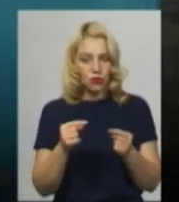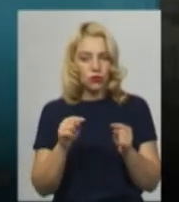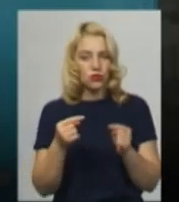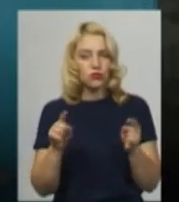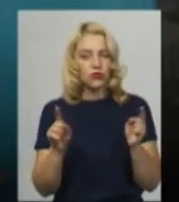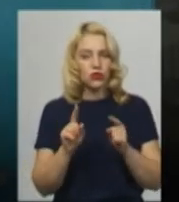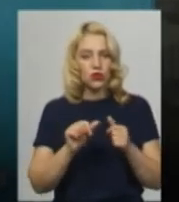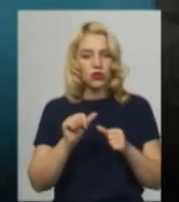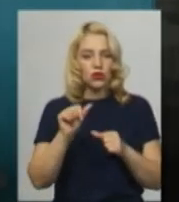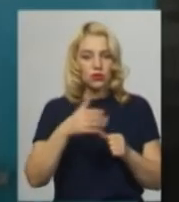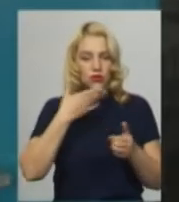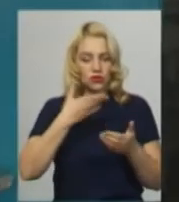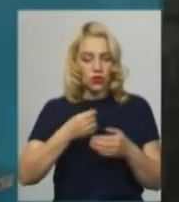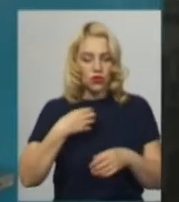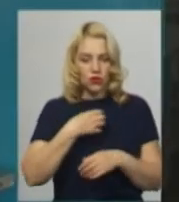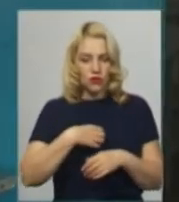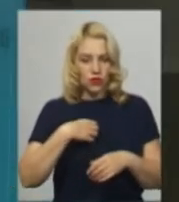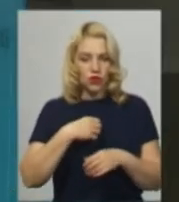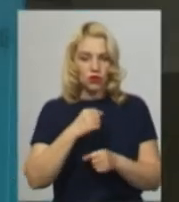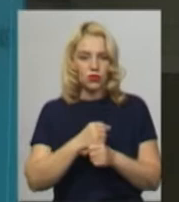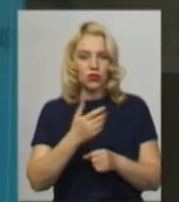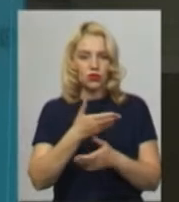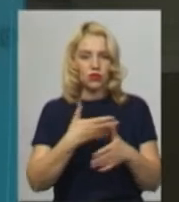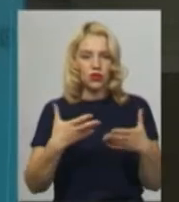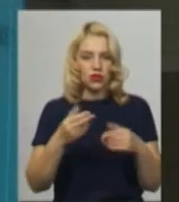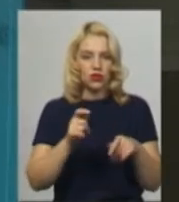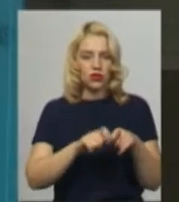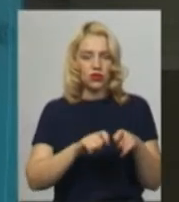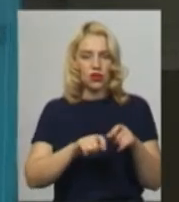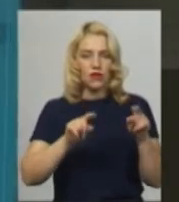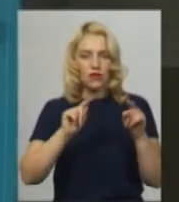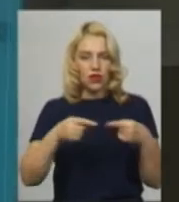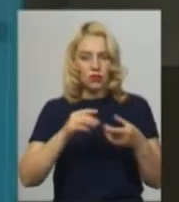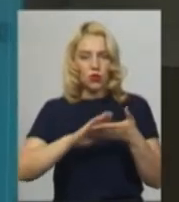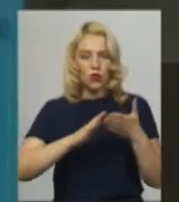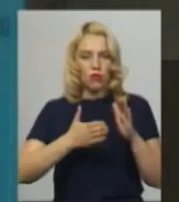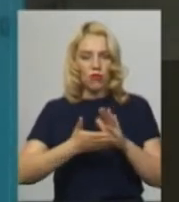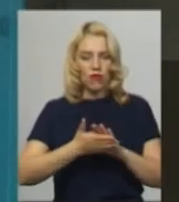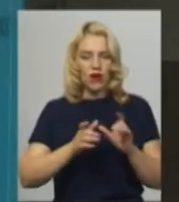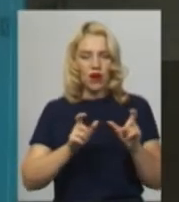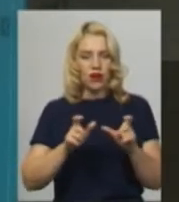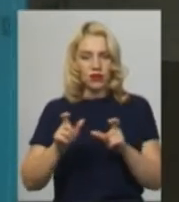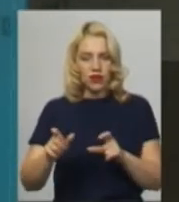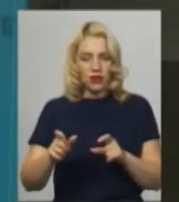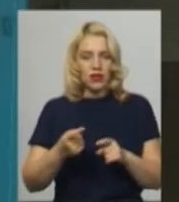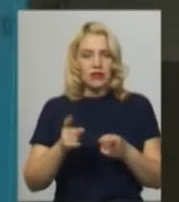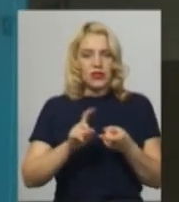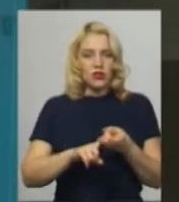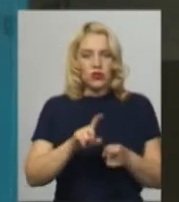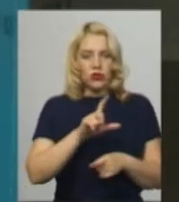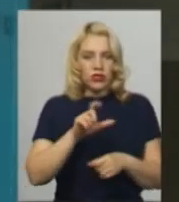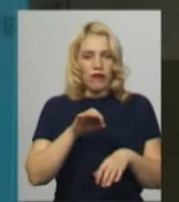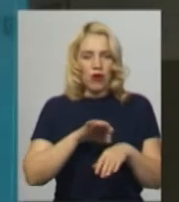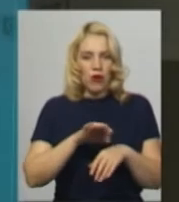Тому що, окрім своєї основної роботи, ми ще контролюємо вимоги умов карантину в зв'язку з хворобою COVID